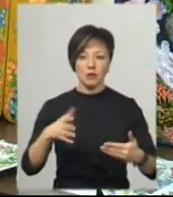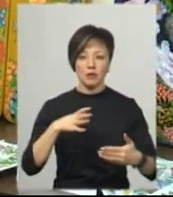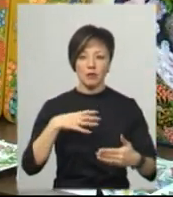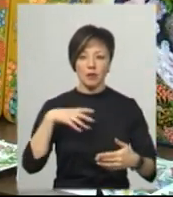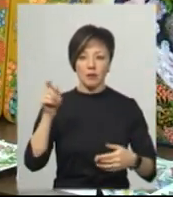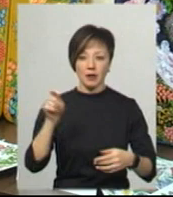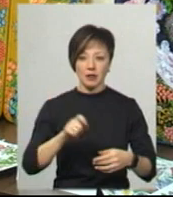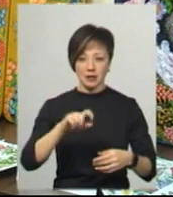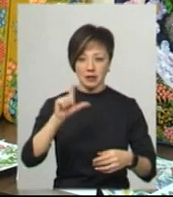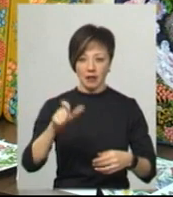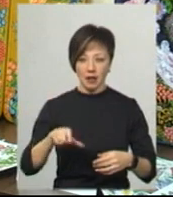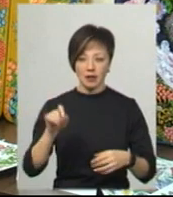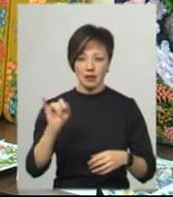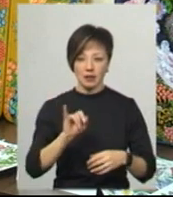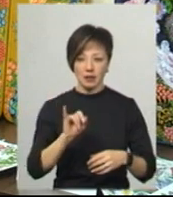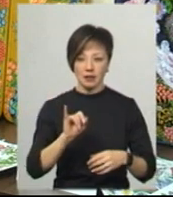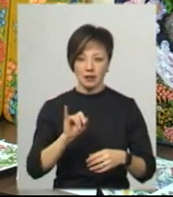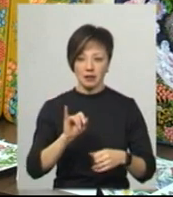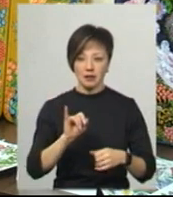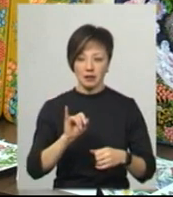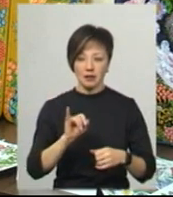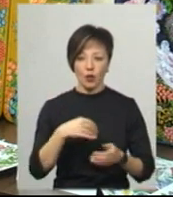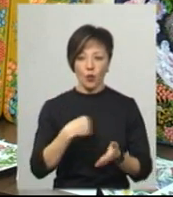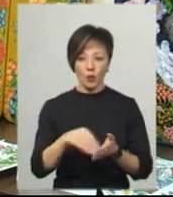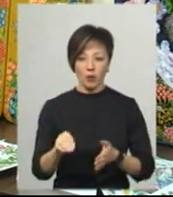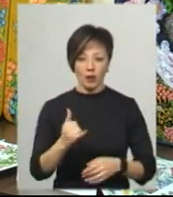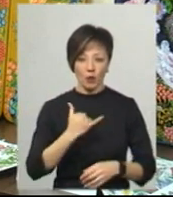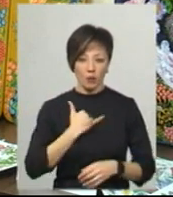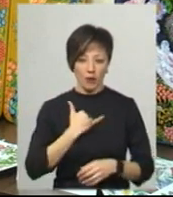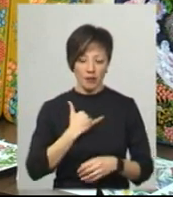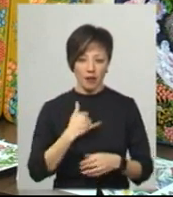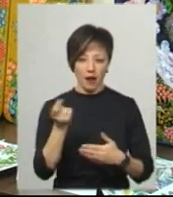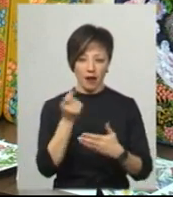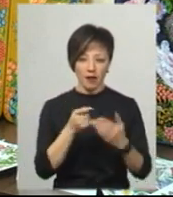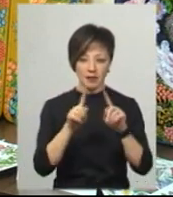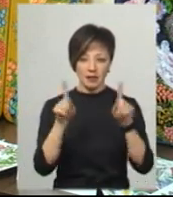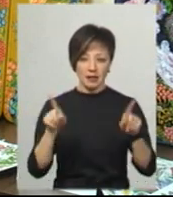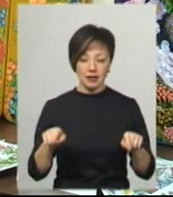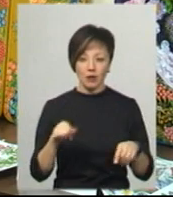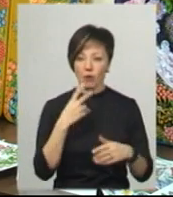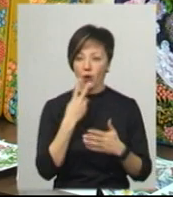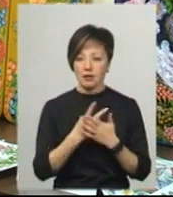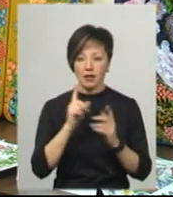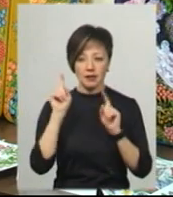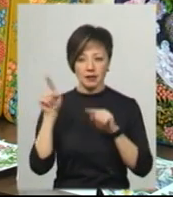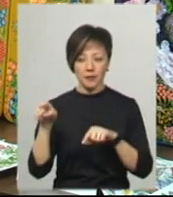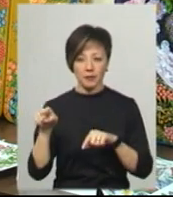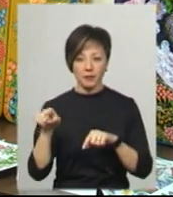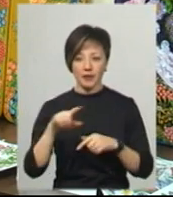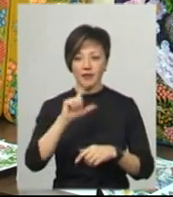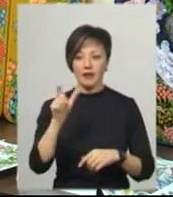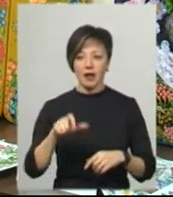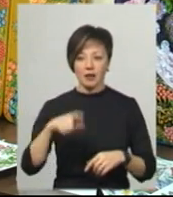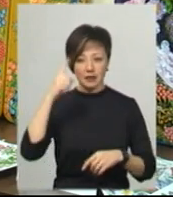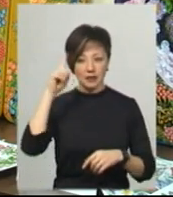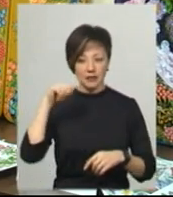хороша з Італії, і купила в мене картини, і показала там в Італії